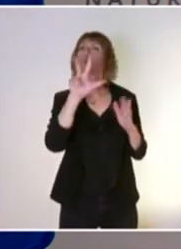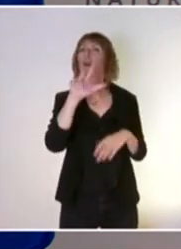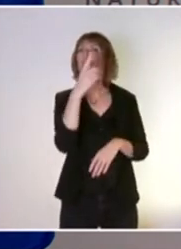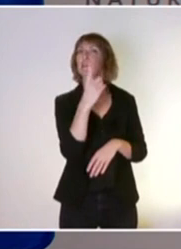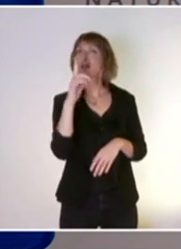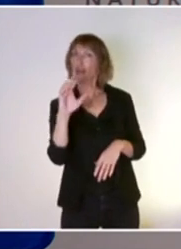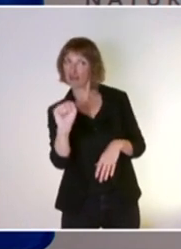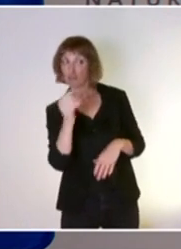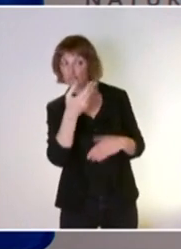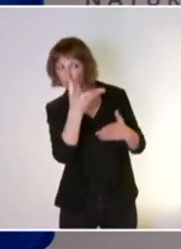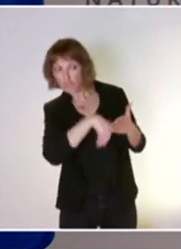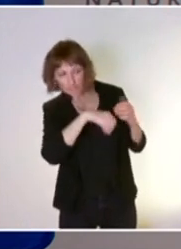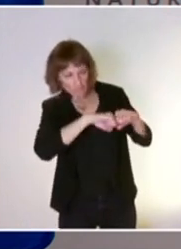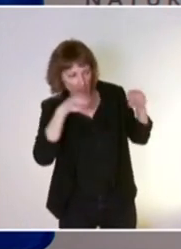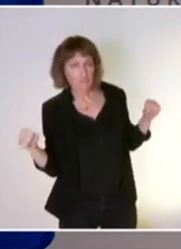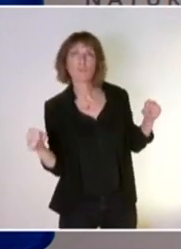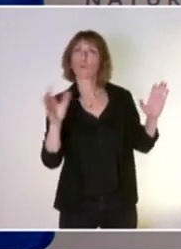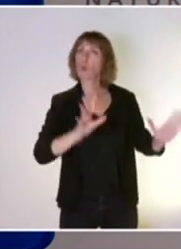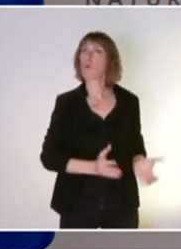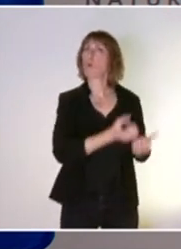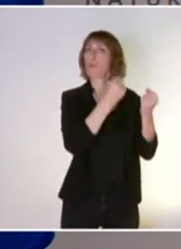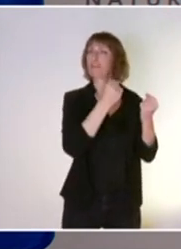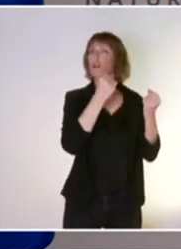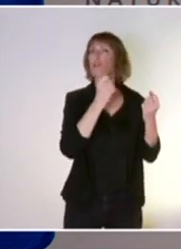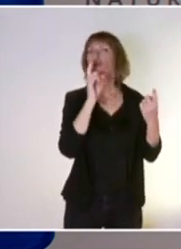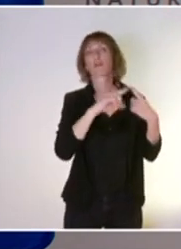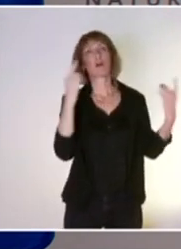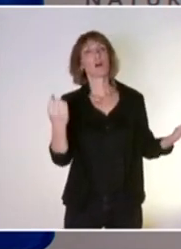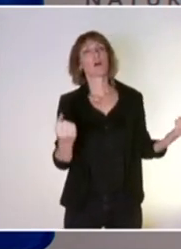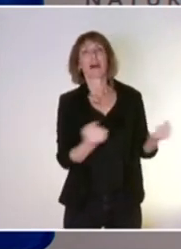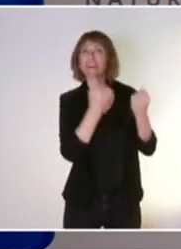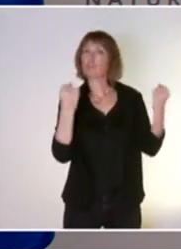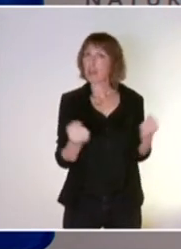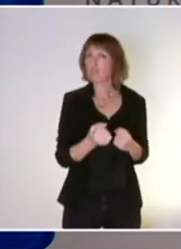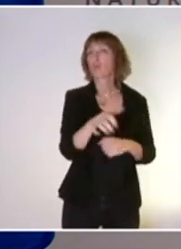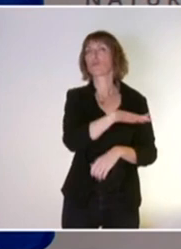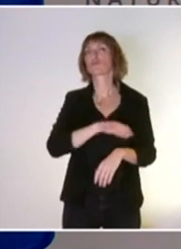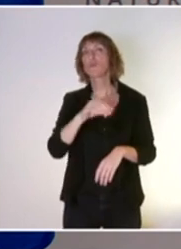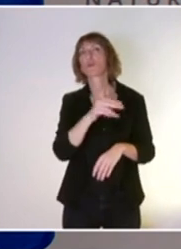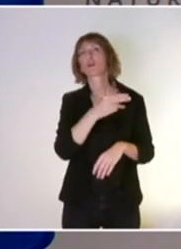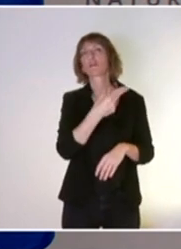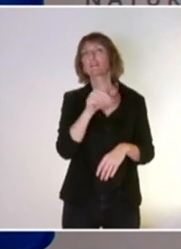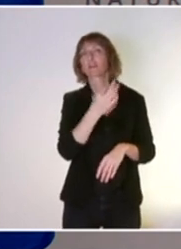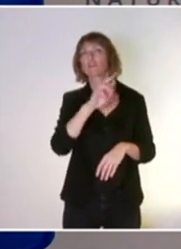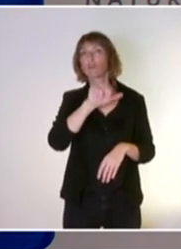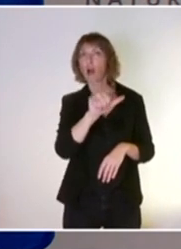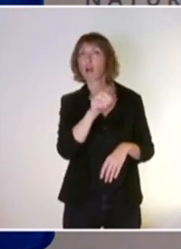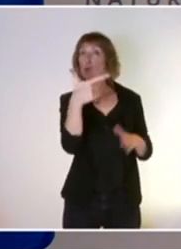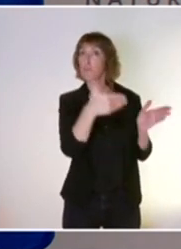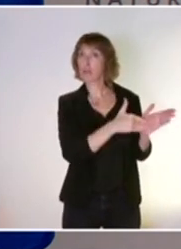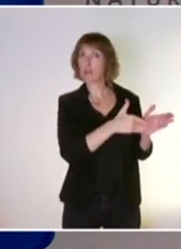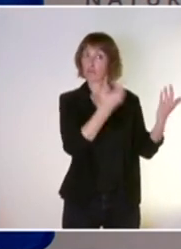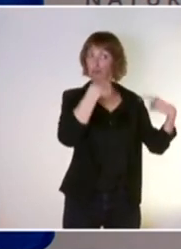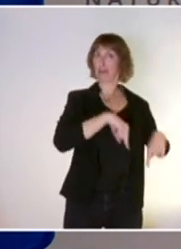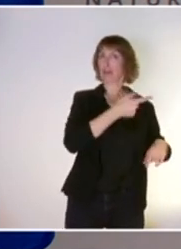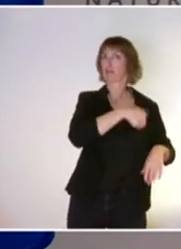prévoit un volet de transfert de la compétence d'animation des zones Natura 2000 de l'État vers les régions, même